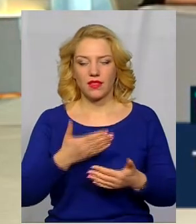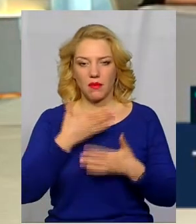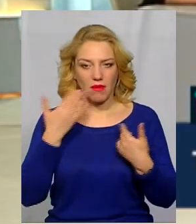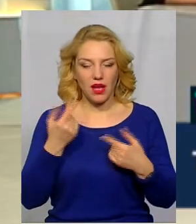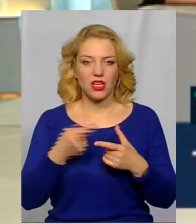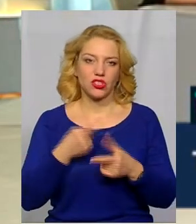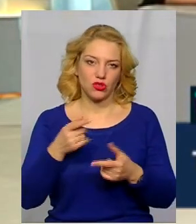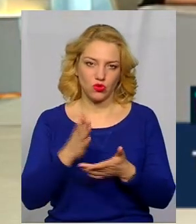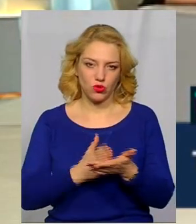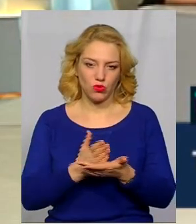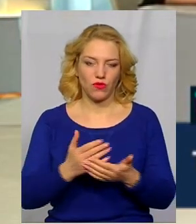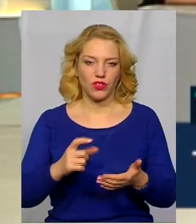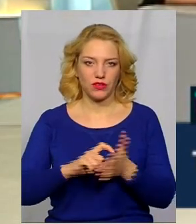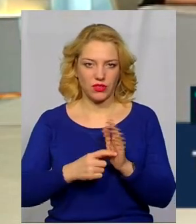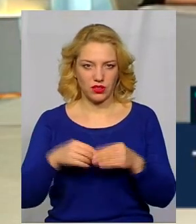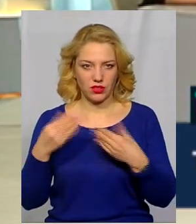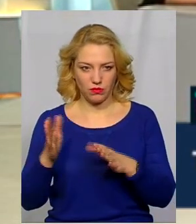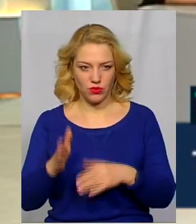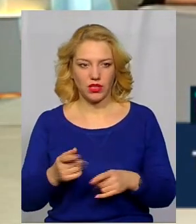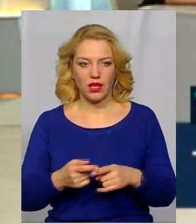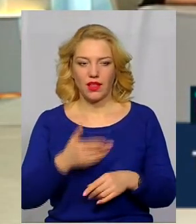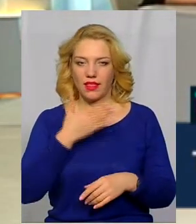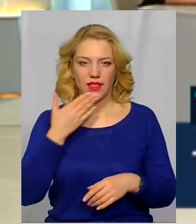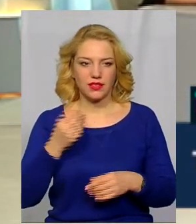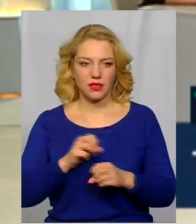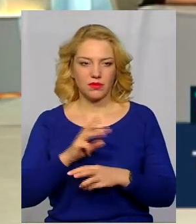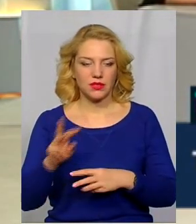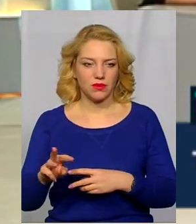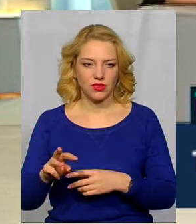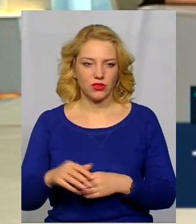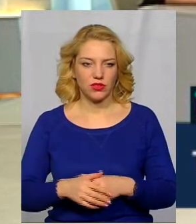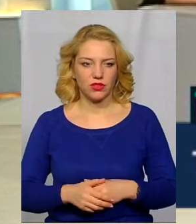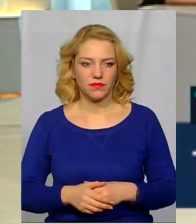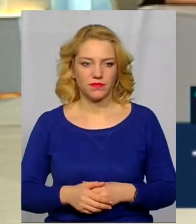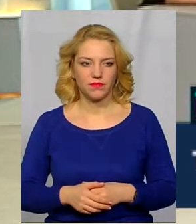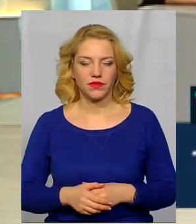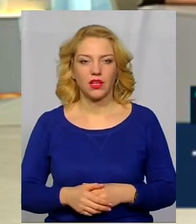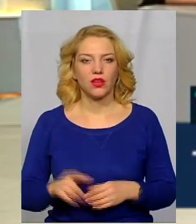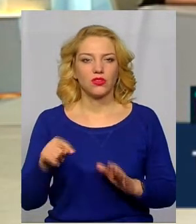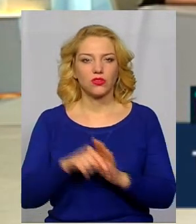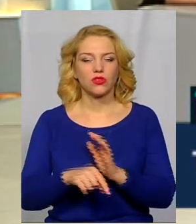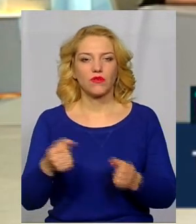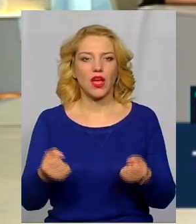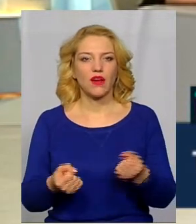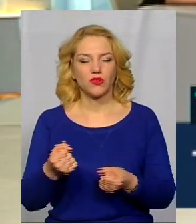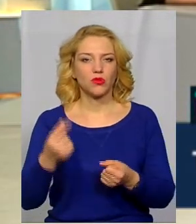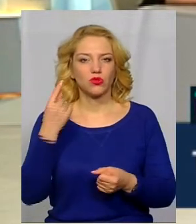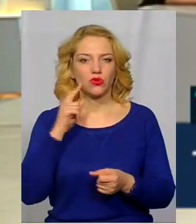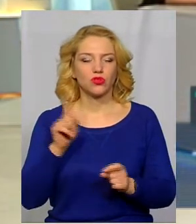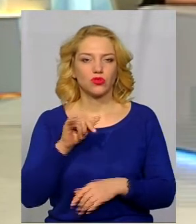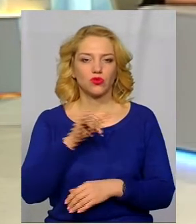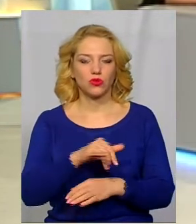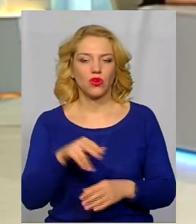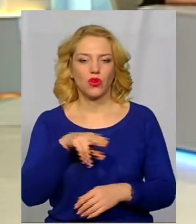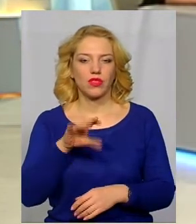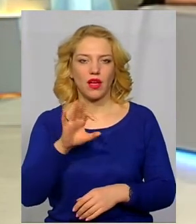ніхто не забезпечується. Ні голова адміністрації, ні керівники структурних підрозділів, жодна особа. Стосовно автомобіля, от ми чули, що у нього